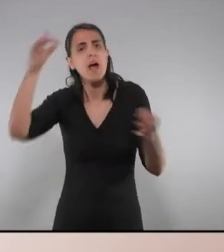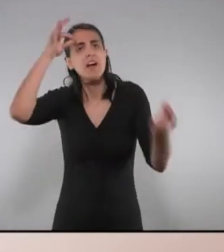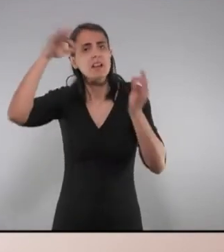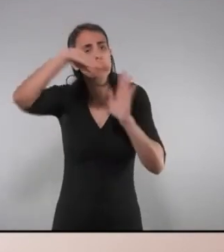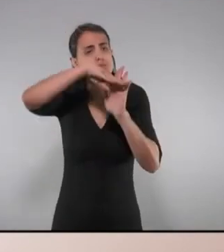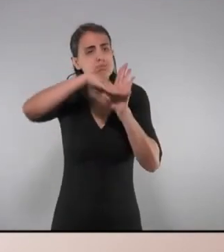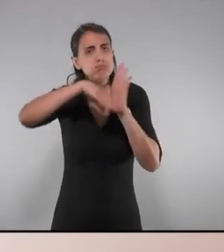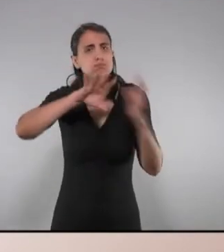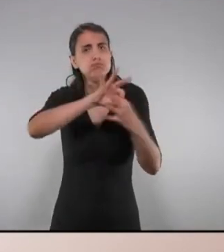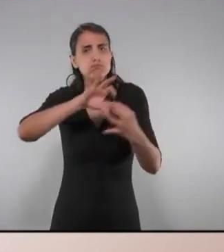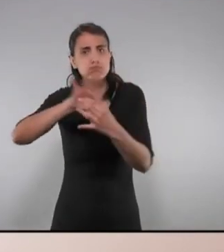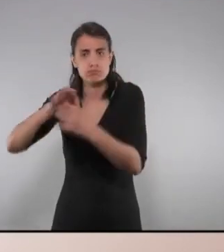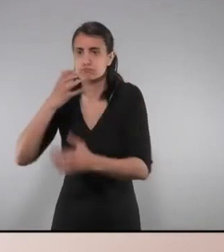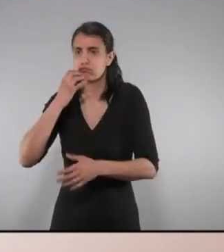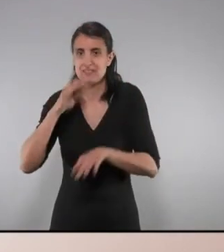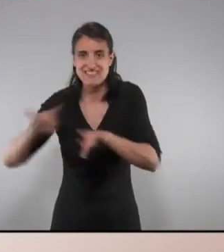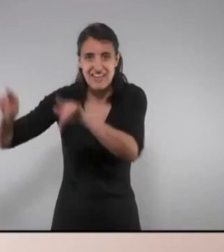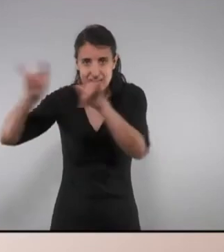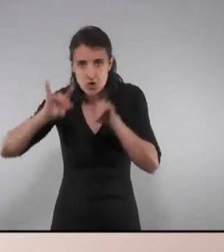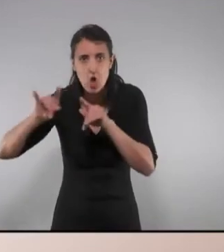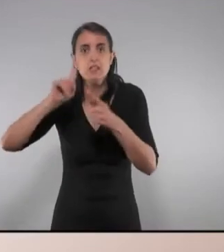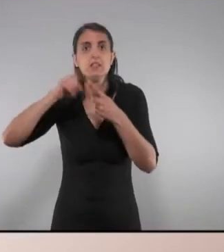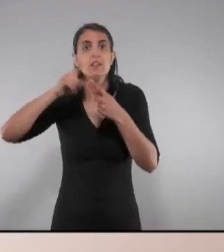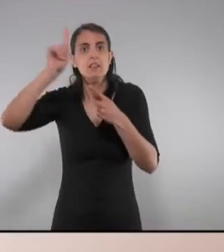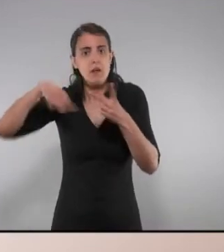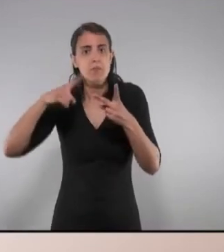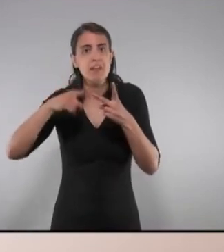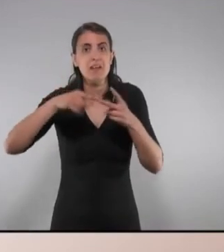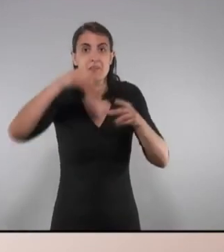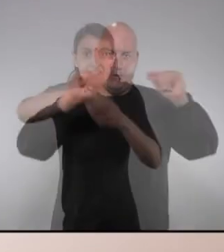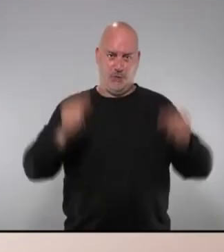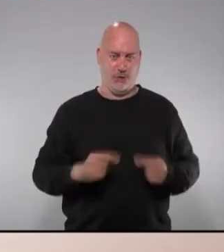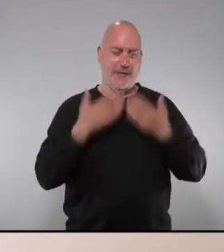determinats, entre altres el de la territorialització o les possibilitats de les pròpies residències.